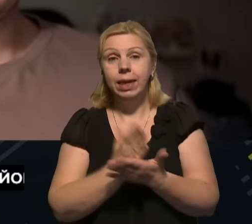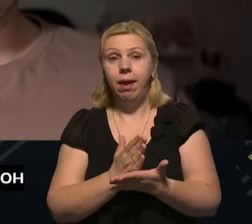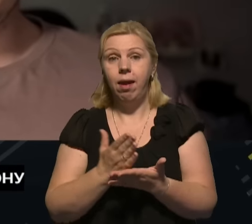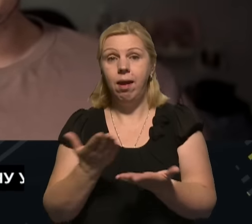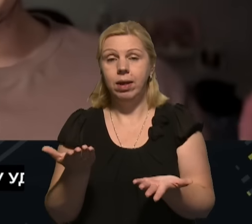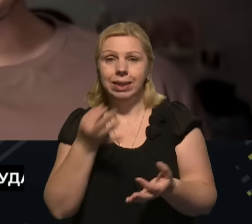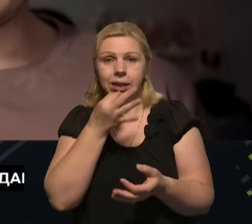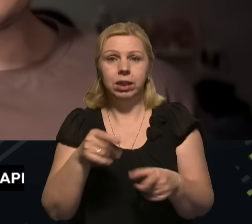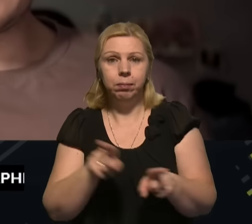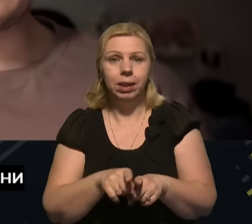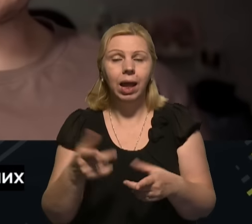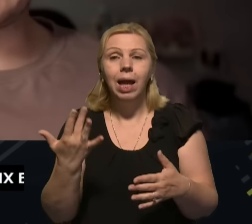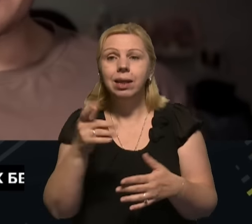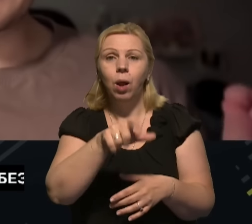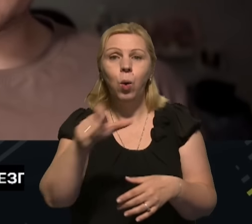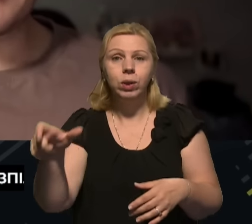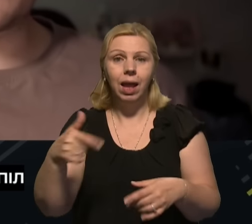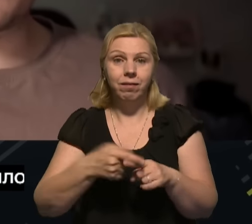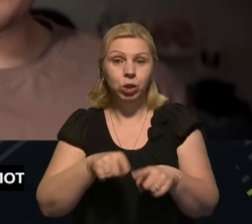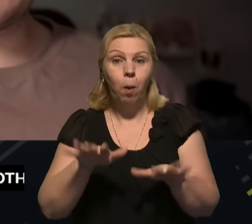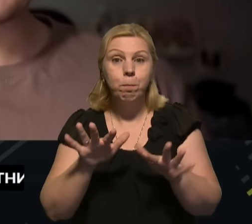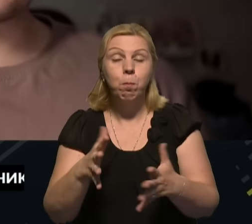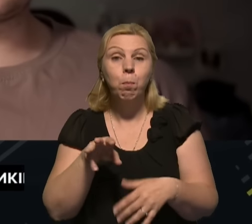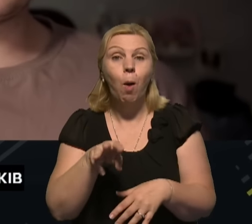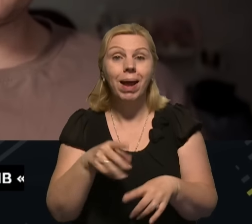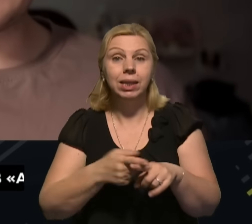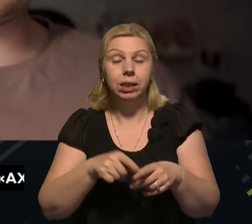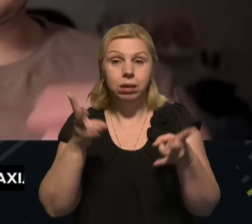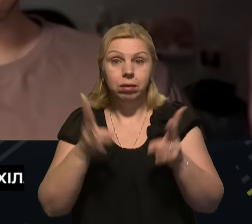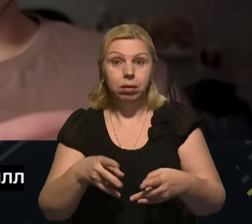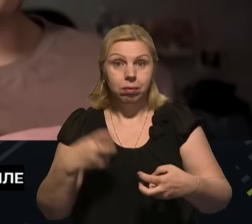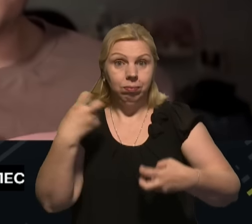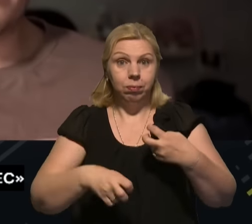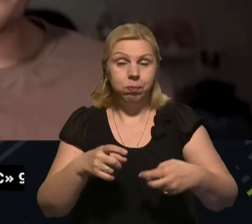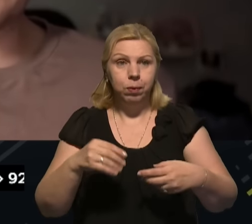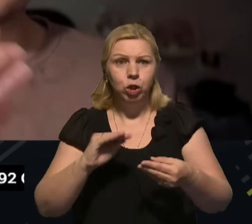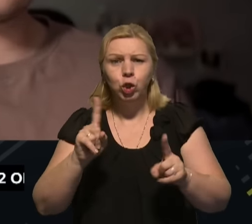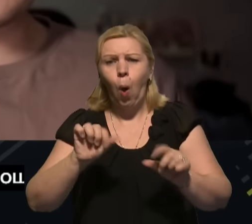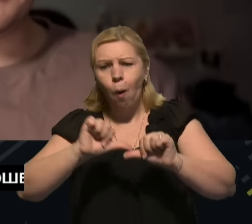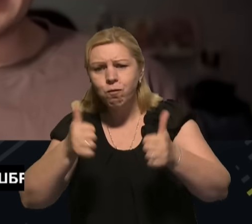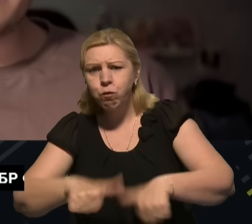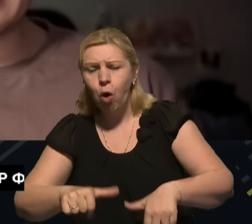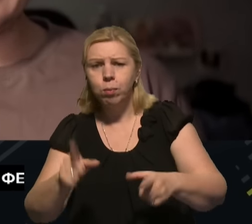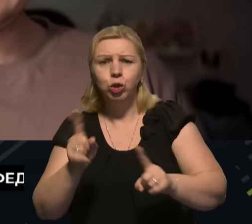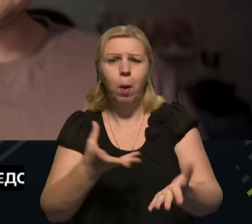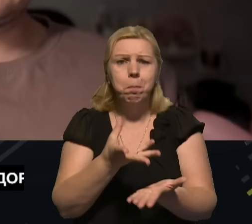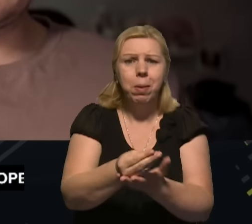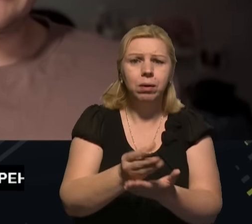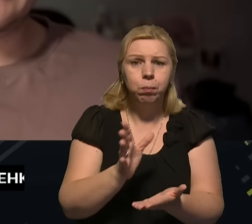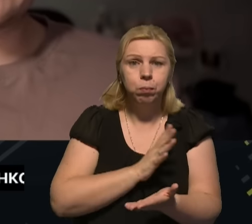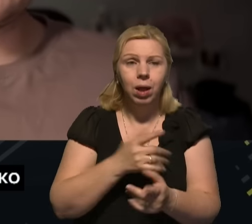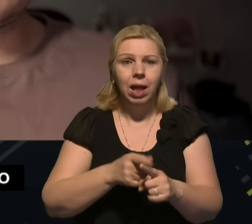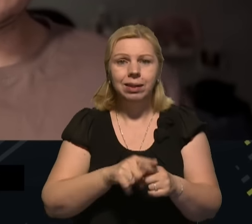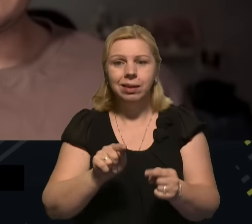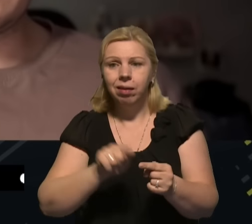скажімо, кілька людей, які саме в цей момент, коли стався збій, наприклад, щось оформлювали, щось там оплачували, ці там